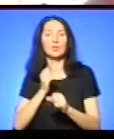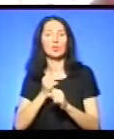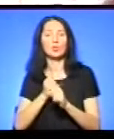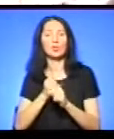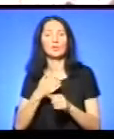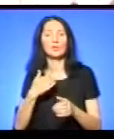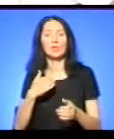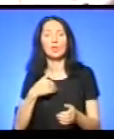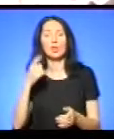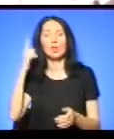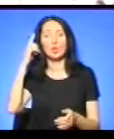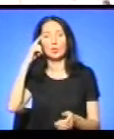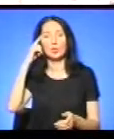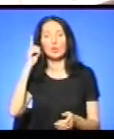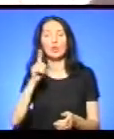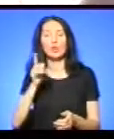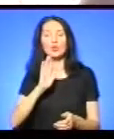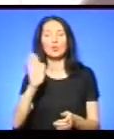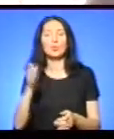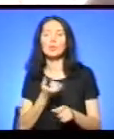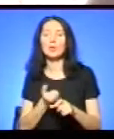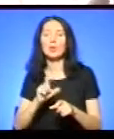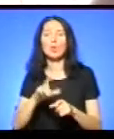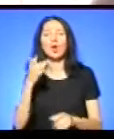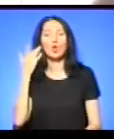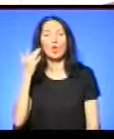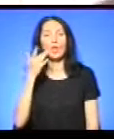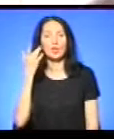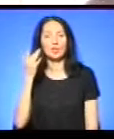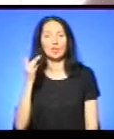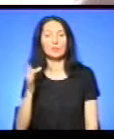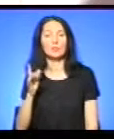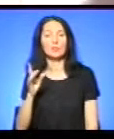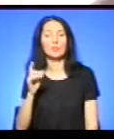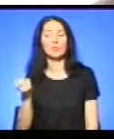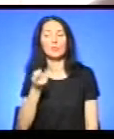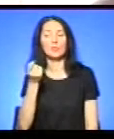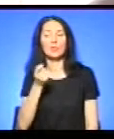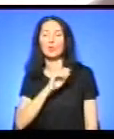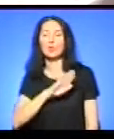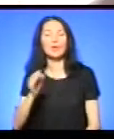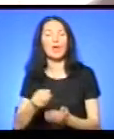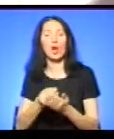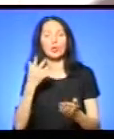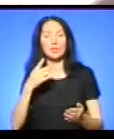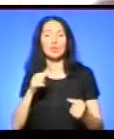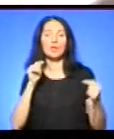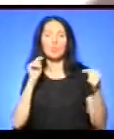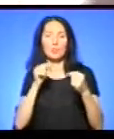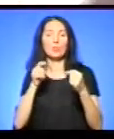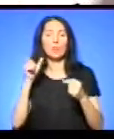Я думав, що буде намного легше. Трішки не до цінів соперника.